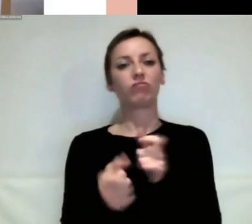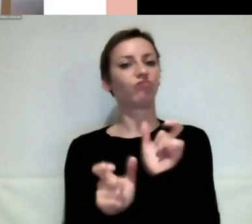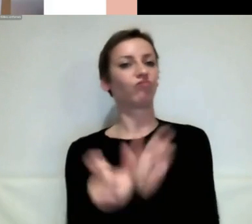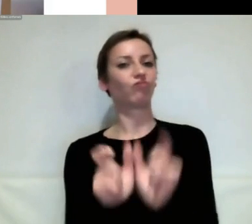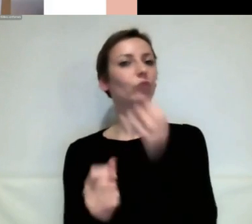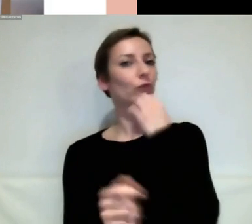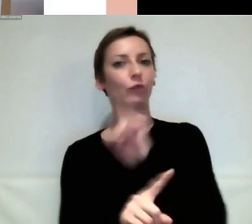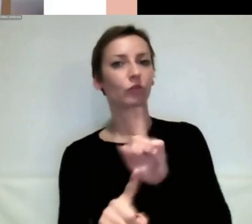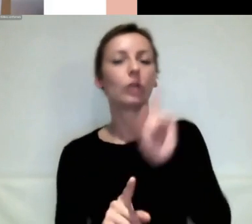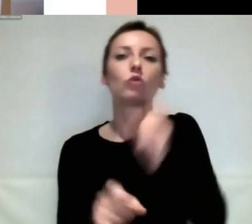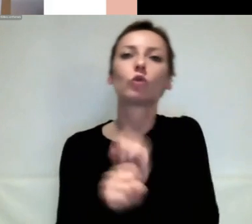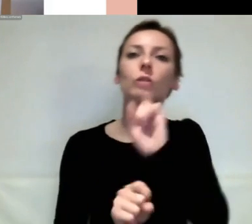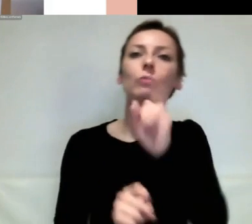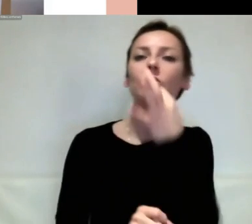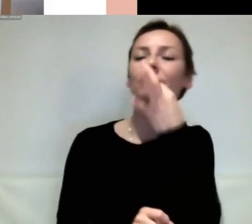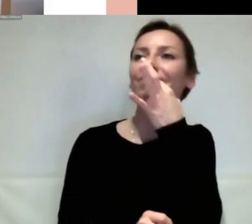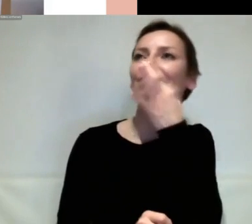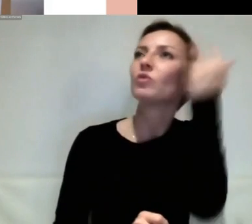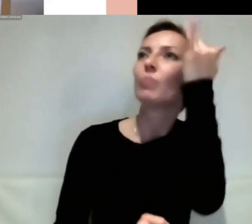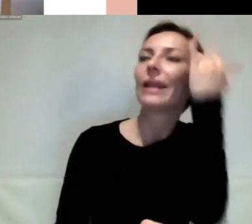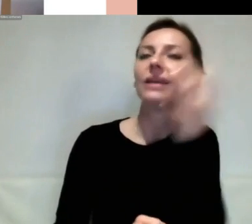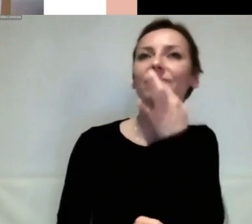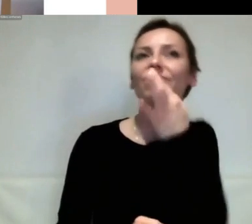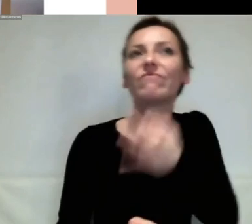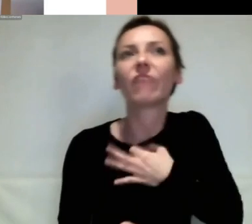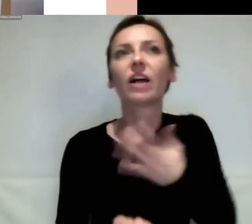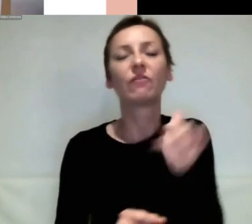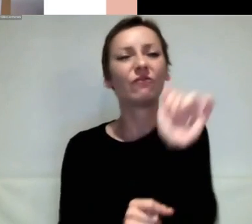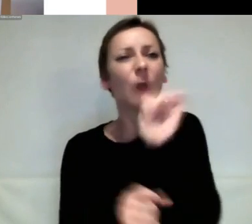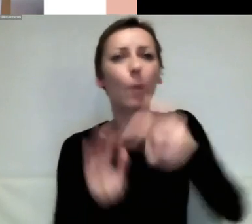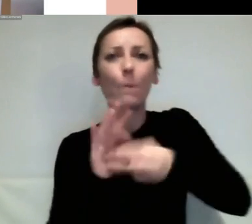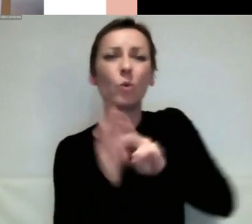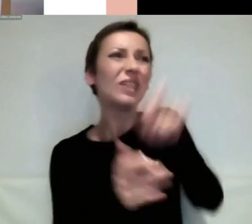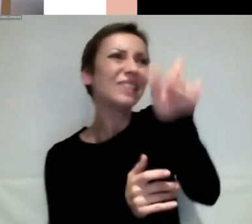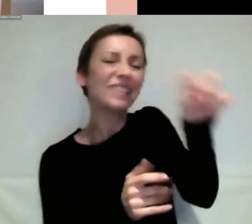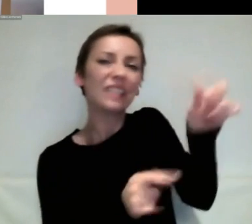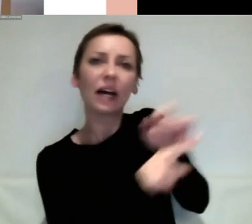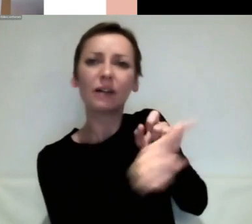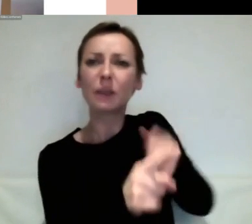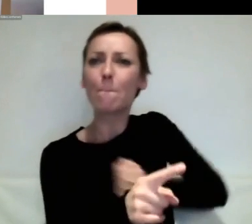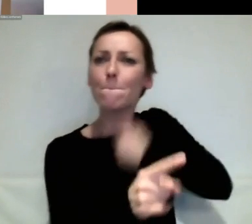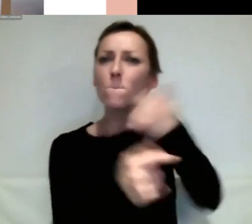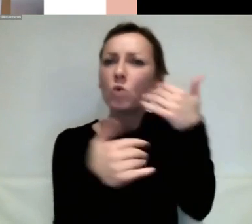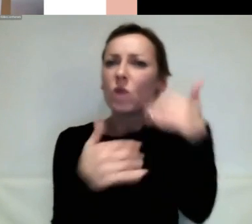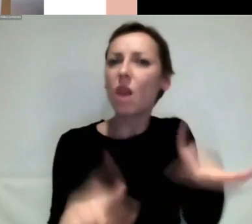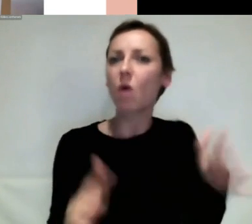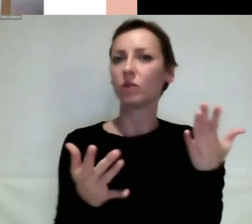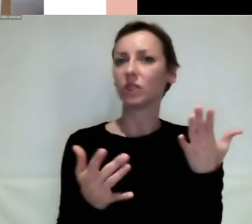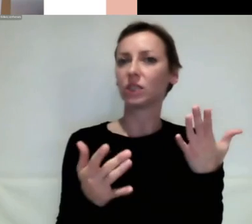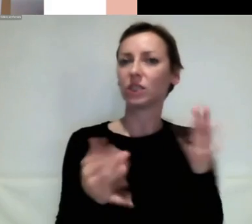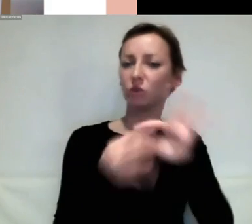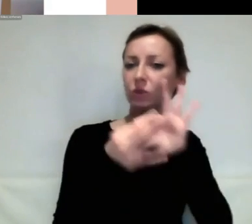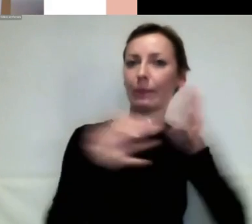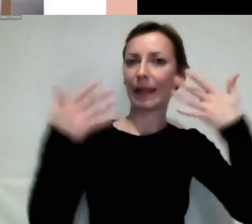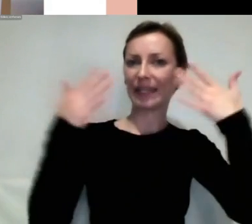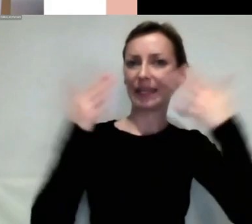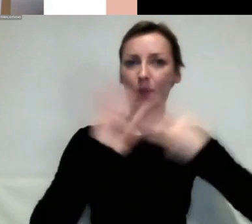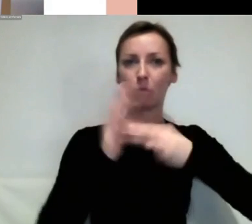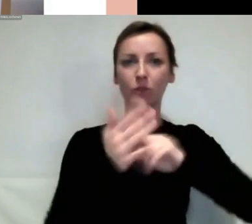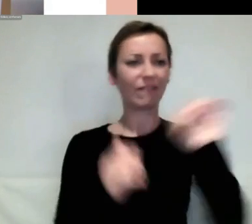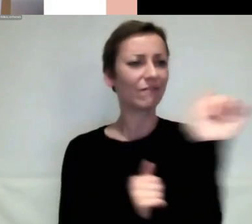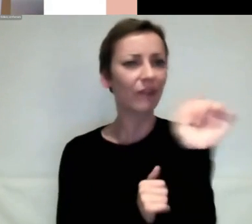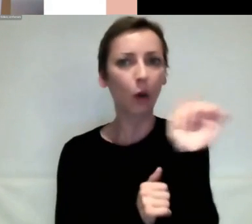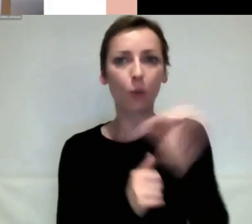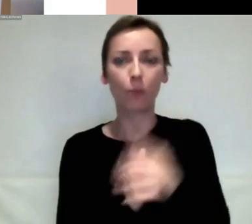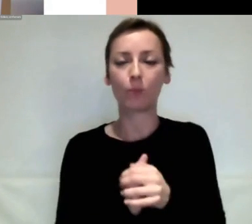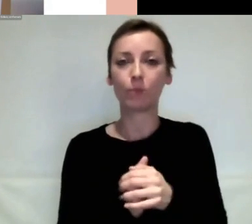Frage stellen, warum? Warum sind die PolitikerInnen so mutlos in der Klimapolitik? Und wenn wir uns die